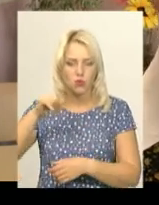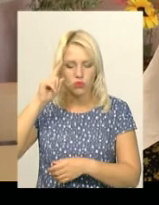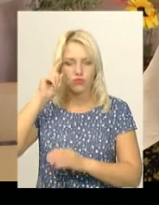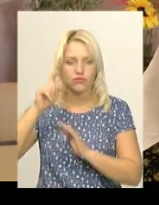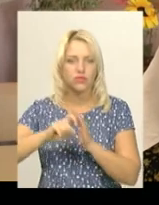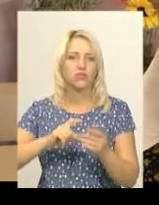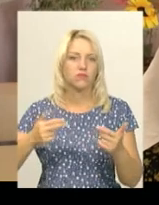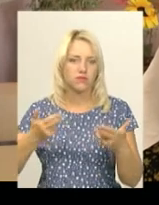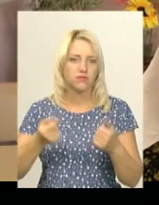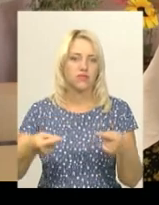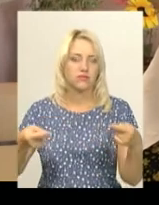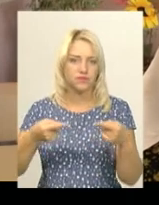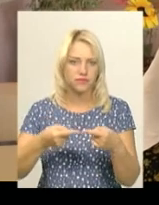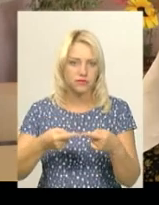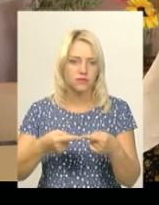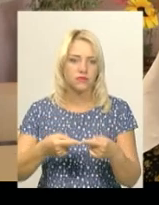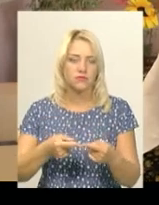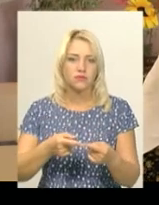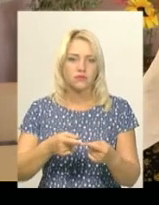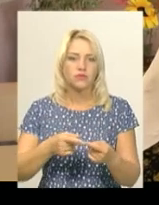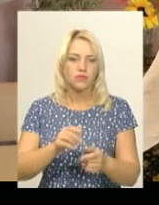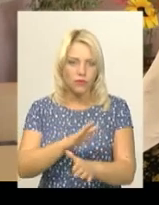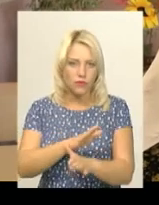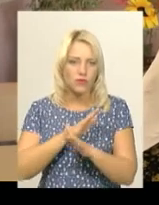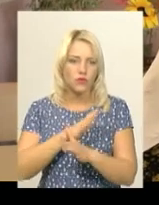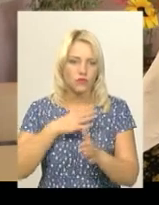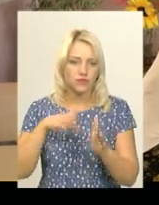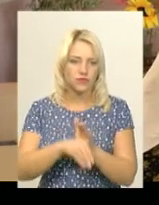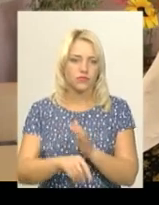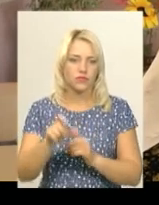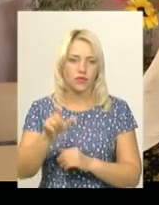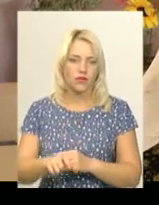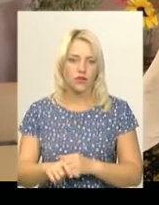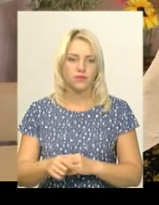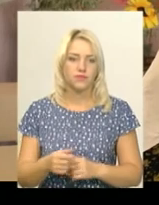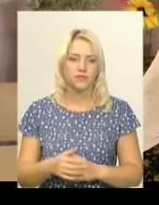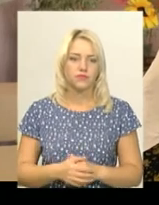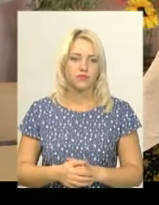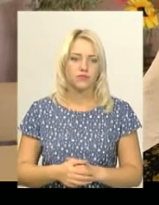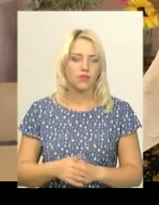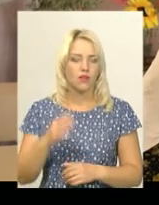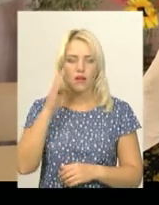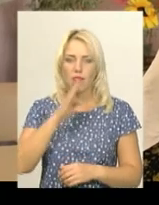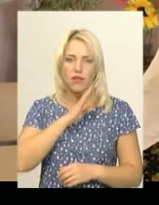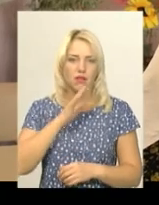стало дім. Я думаю, що в його особі, то звичайно, втратили батьки.